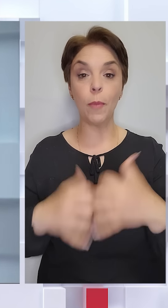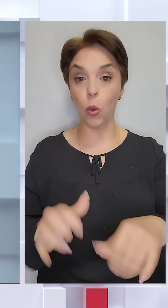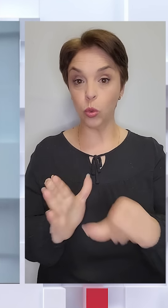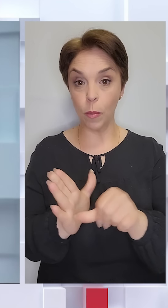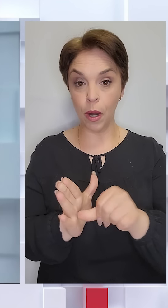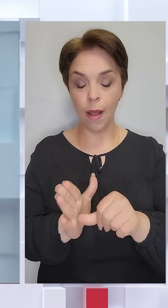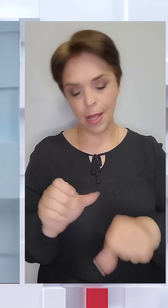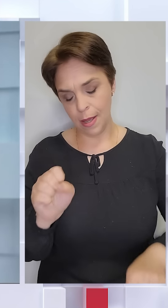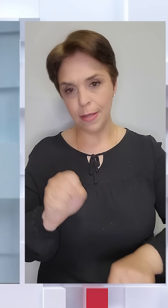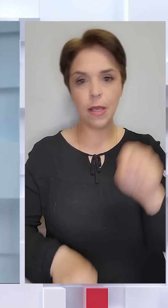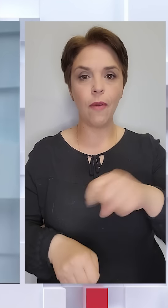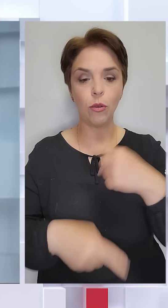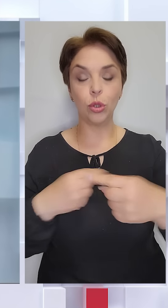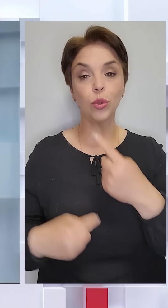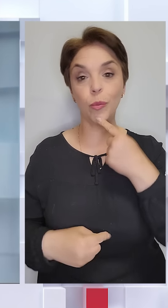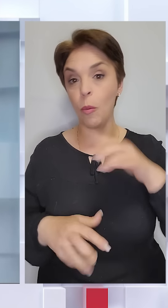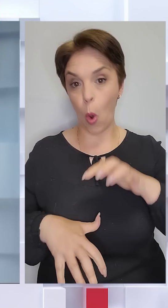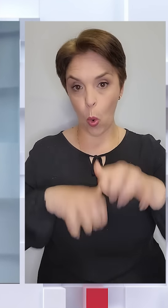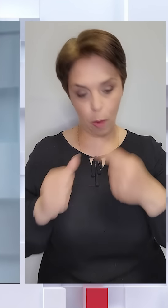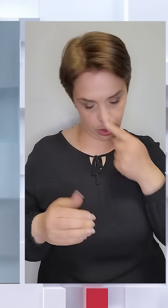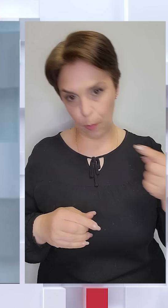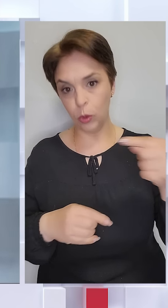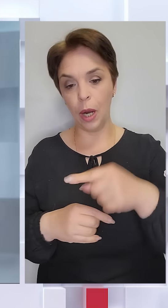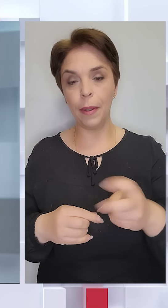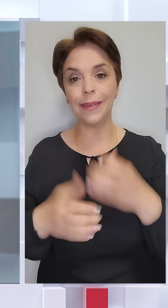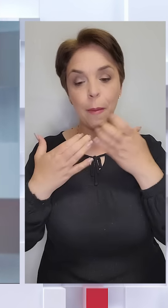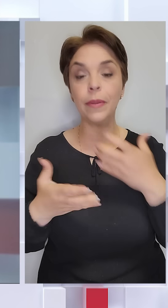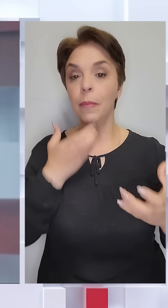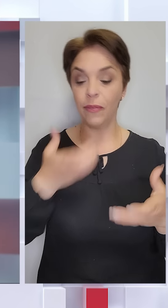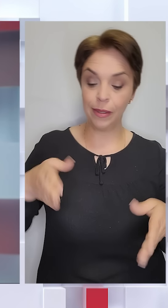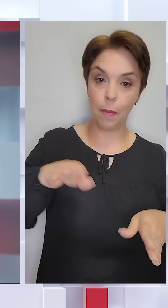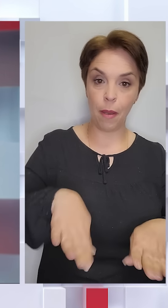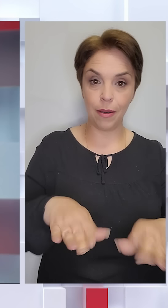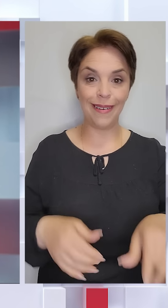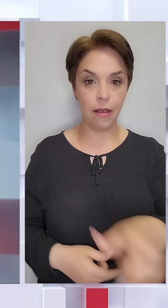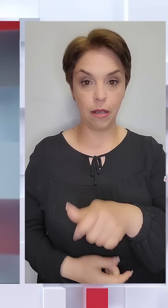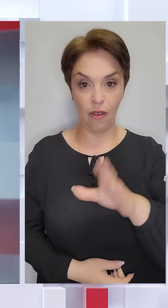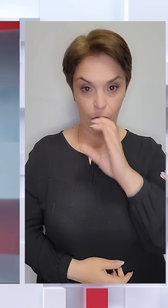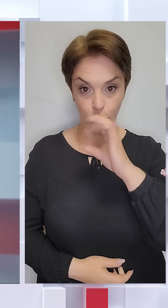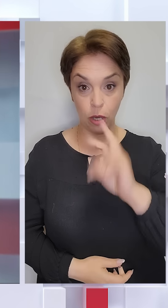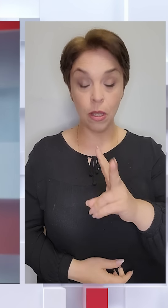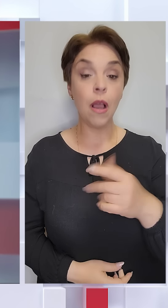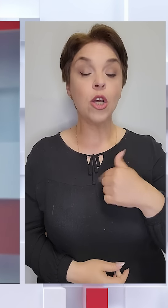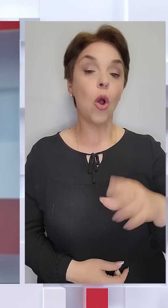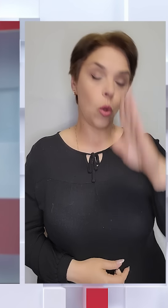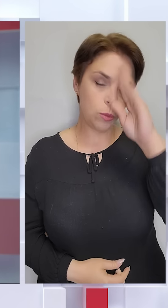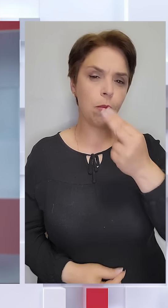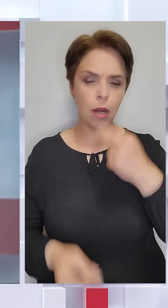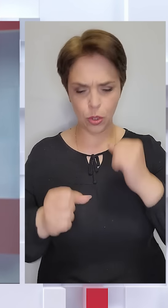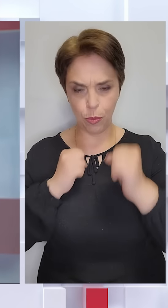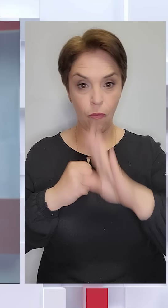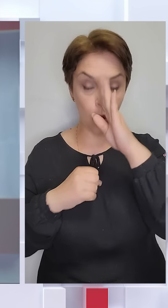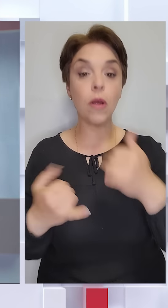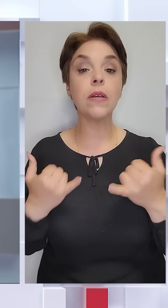зірвав чергову спробу окупантів потрапити на південний берег Вовчанська. І цим хлопцям, щоб краще бити ворога,